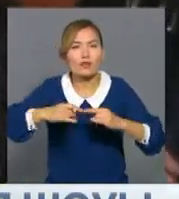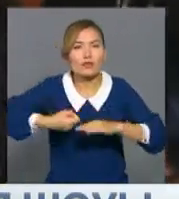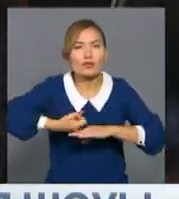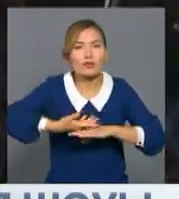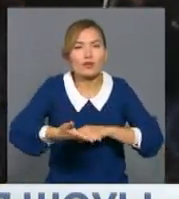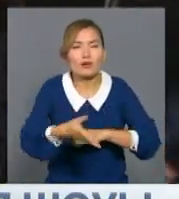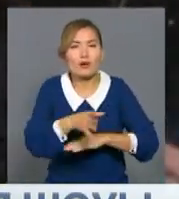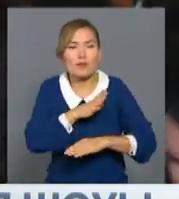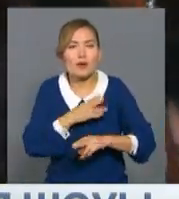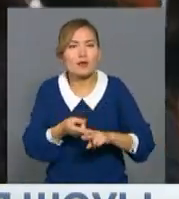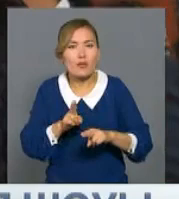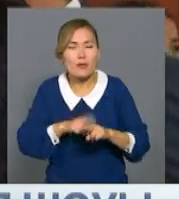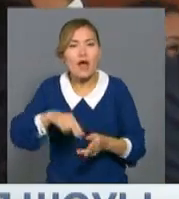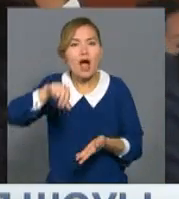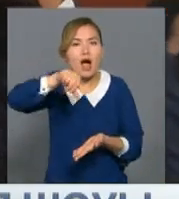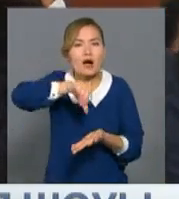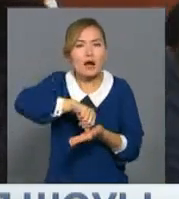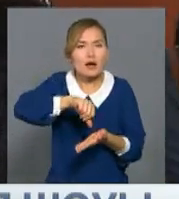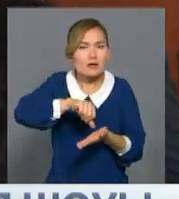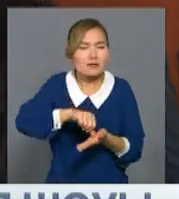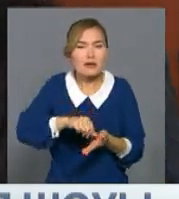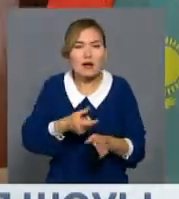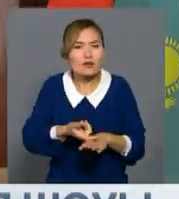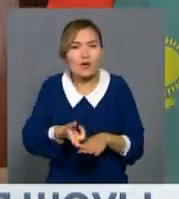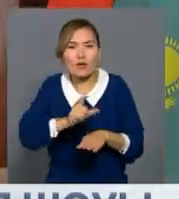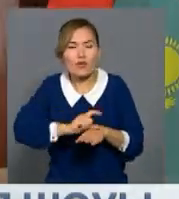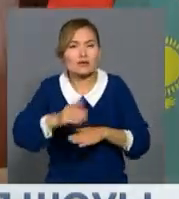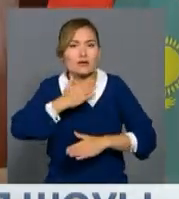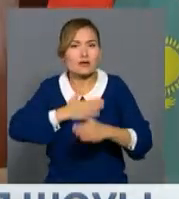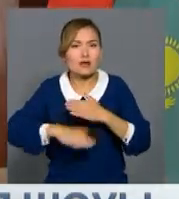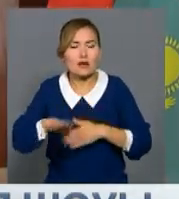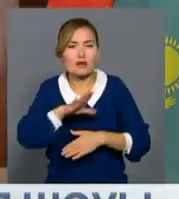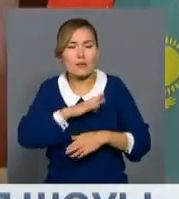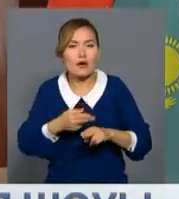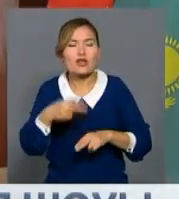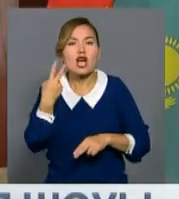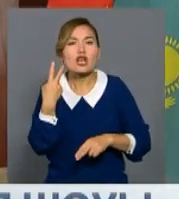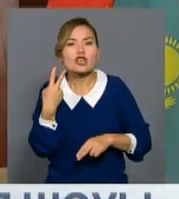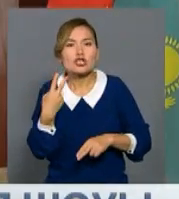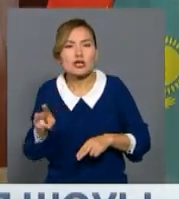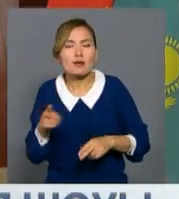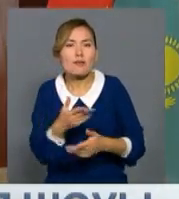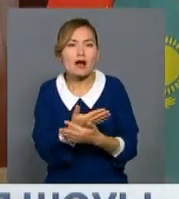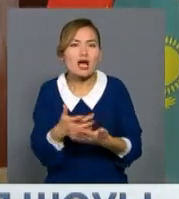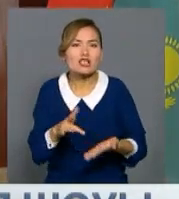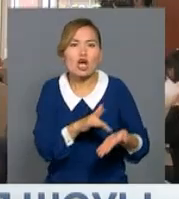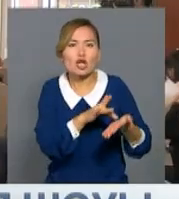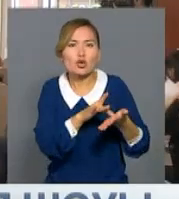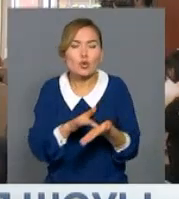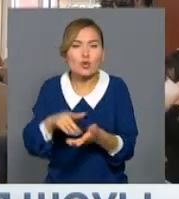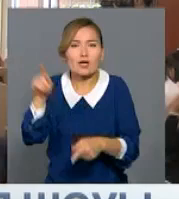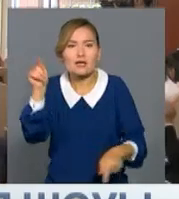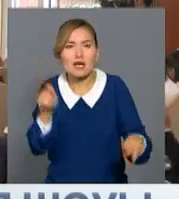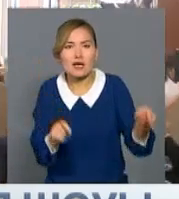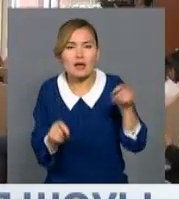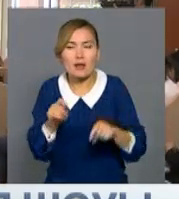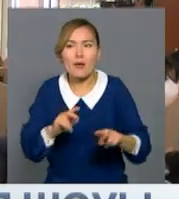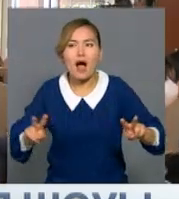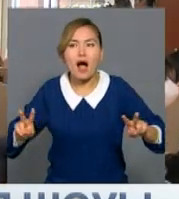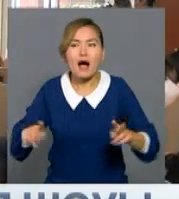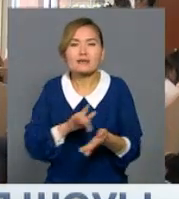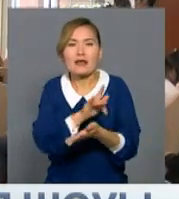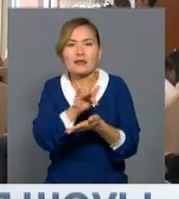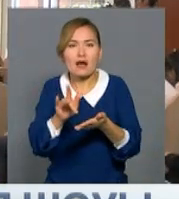Қатсыушылардың көңілі де өздерде тоқпығын. Жермадан астам жергелікті туристик аператорға елдердің көрікті жері. Мегізгі